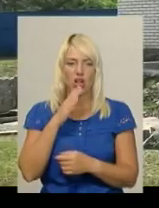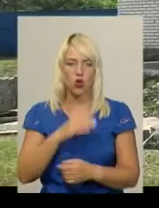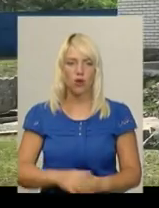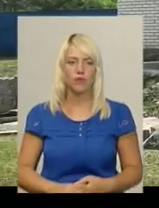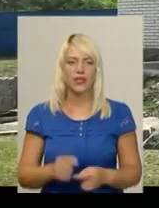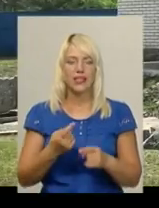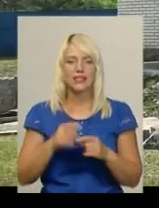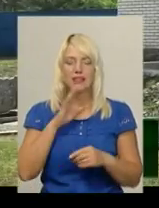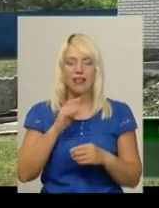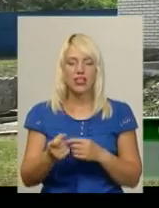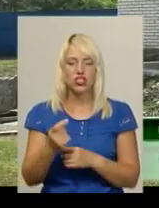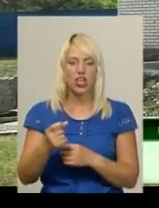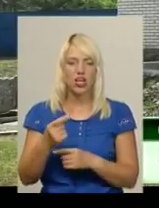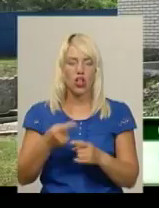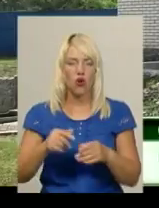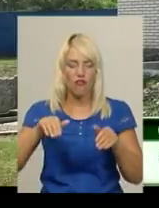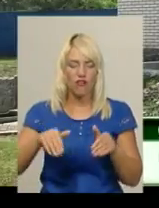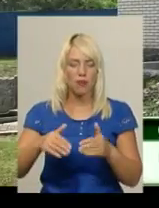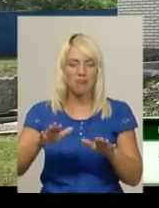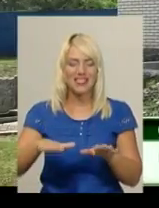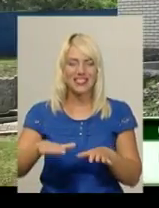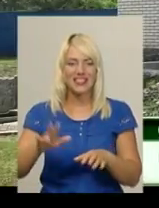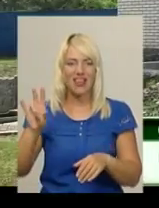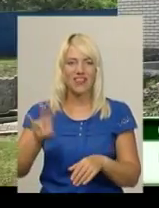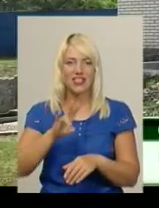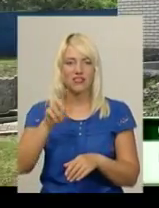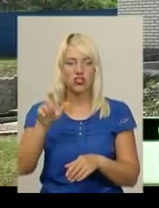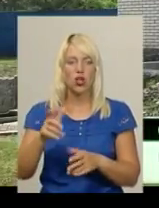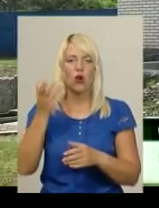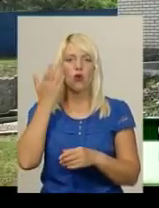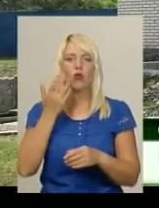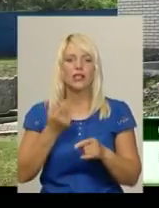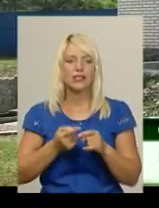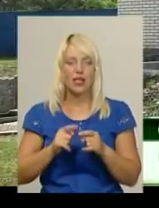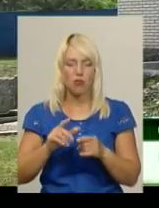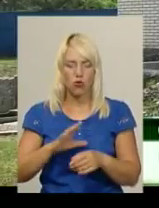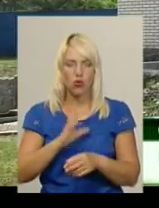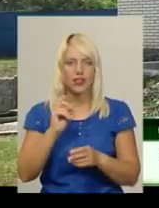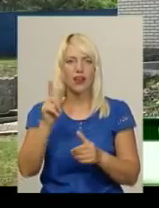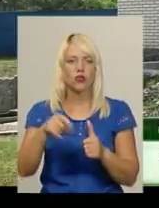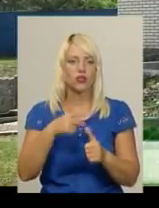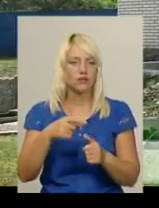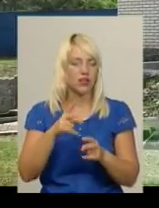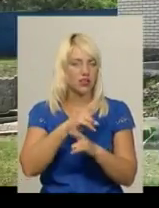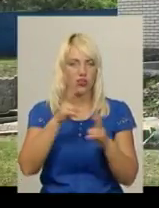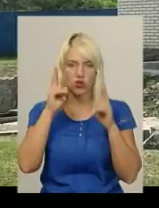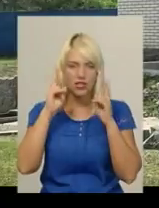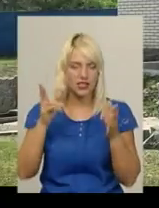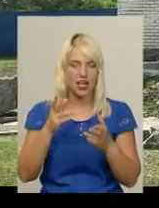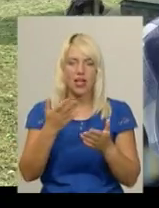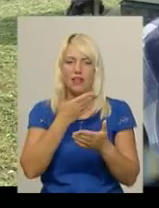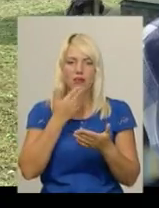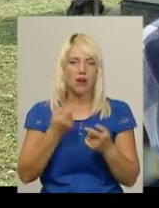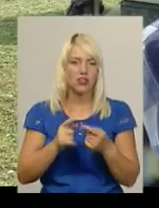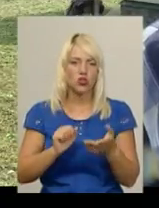Це джерело викопав місцевий священник. Щоправда, ніколи це було, ні як його звати, ніхто із селян не знає. Нема цього ні в літописах, ні в